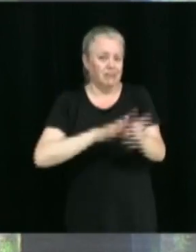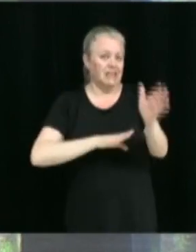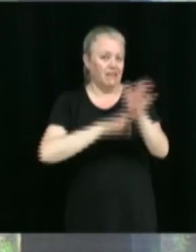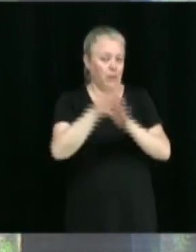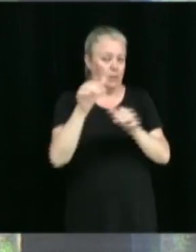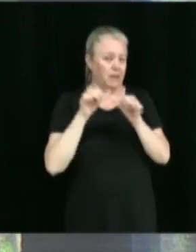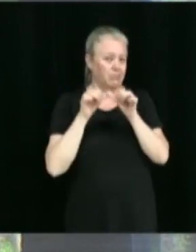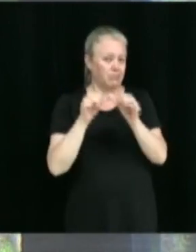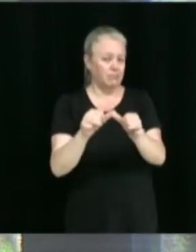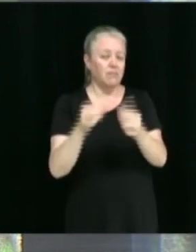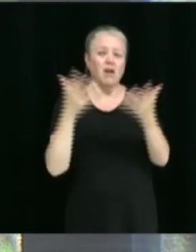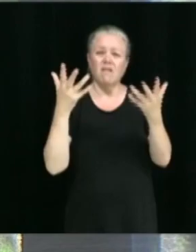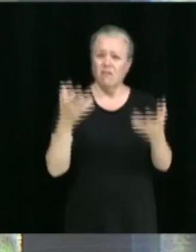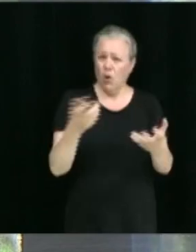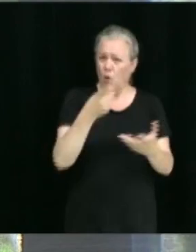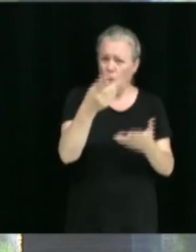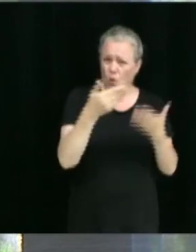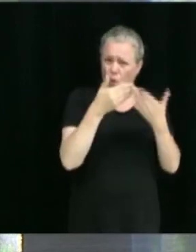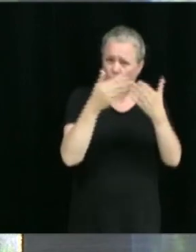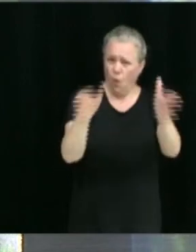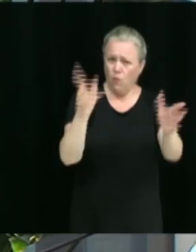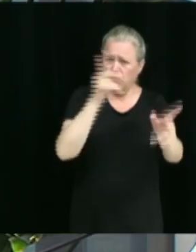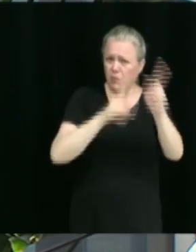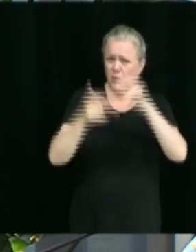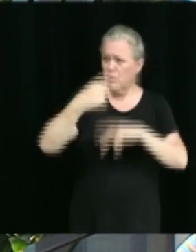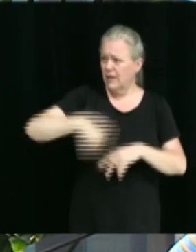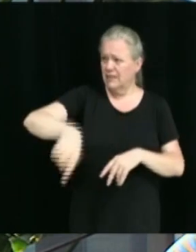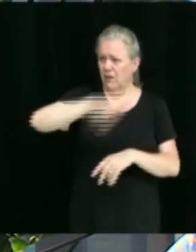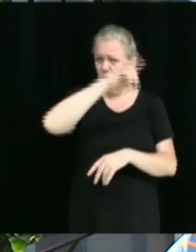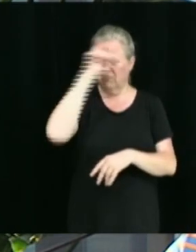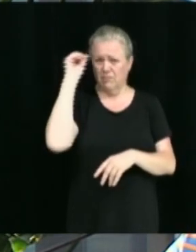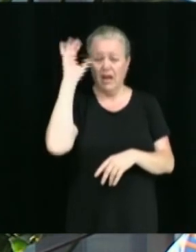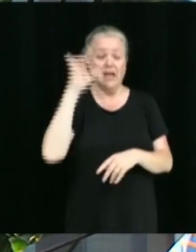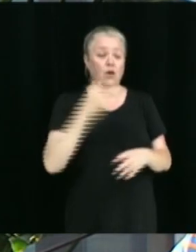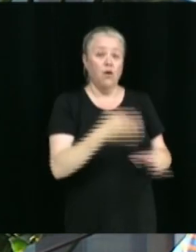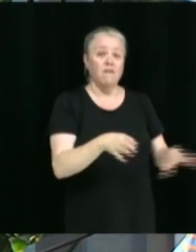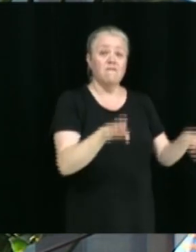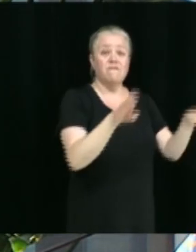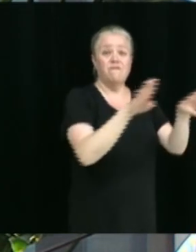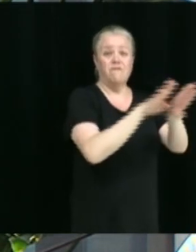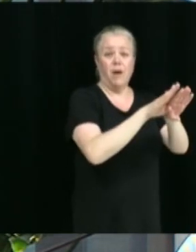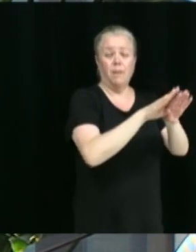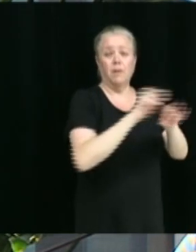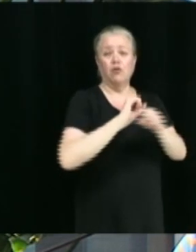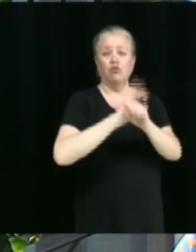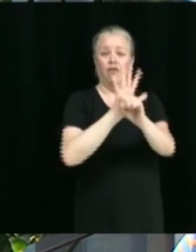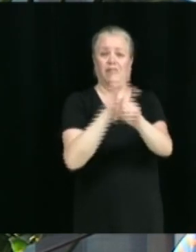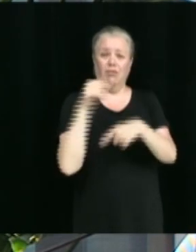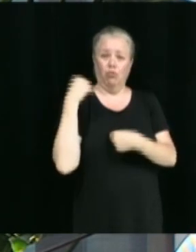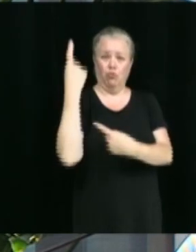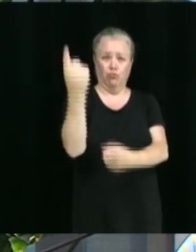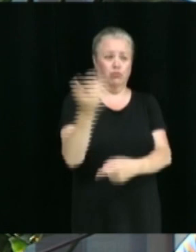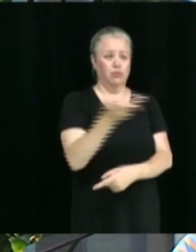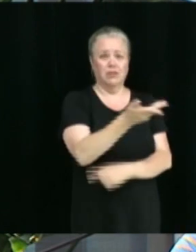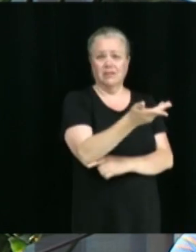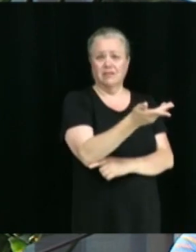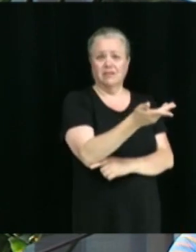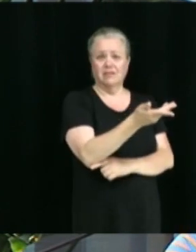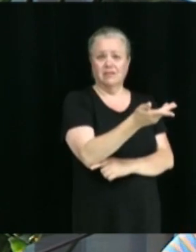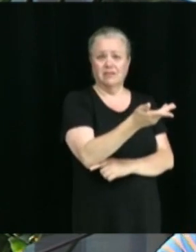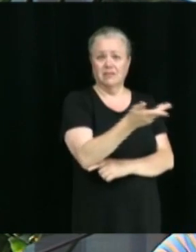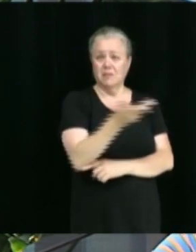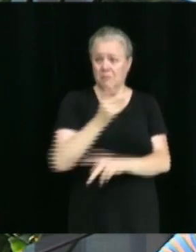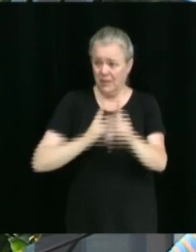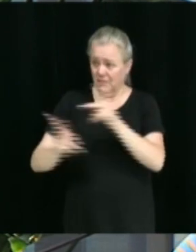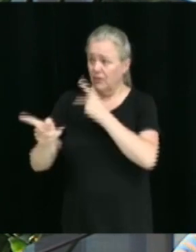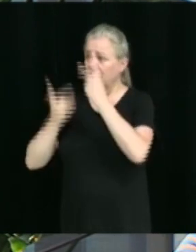la volonté de l'ouvrir à la population cet été, car depuis sa fermeture due à la COVID, elle n'a jamais été réouverte? La demande des visiteurs